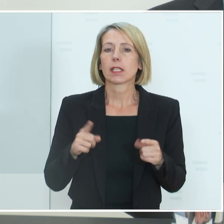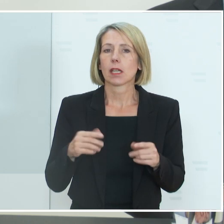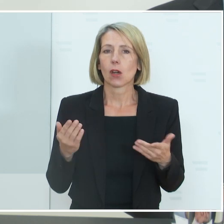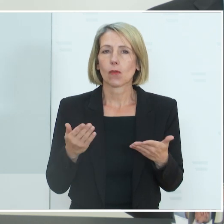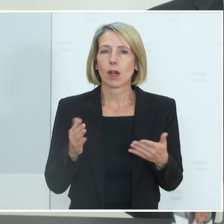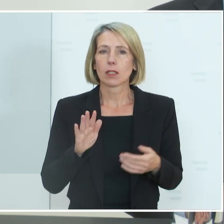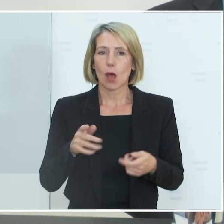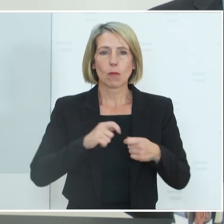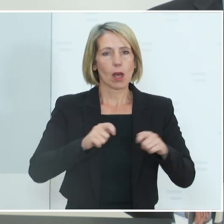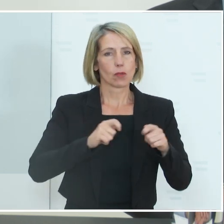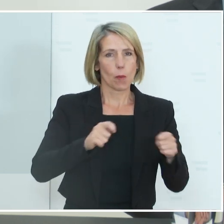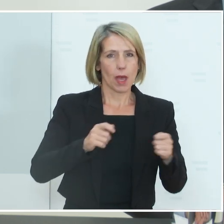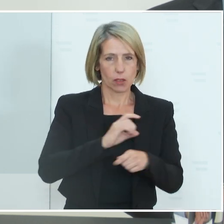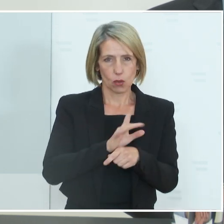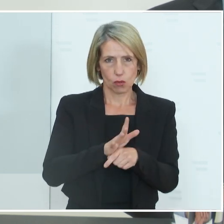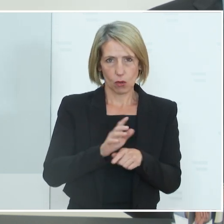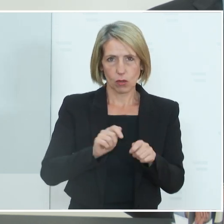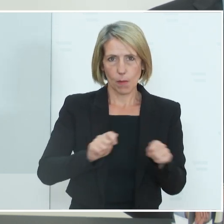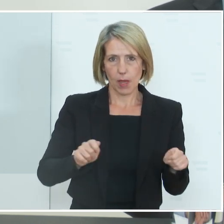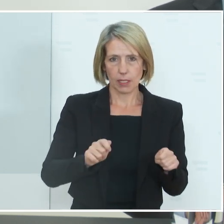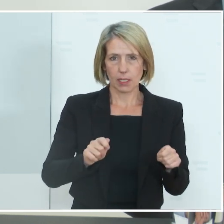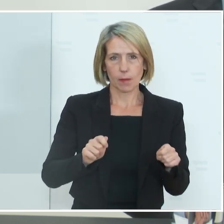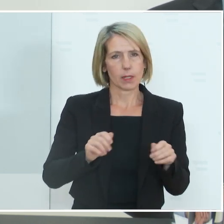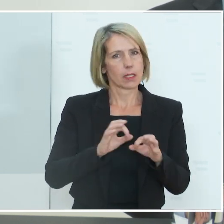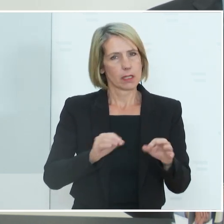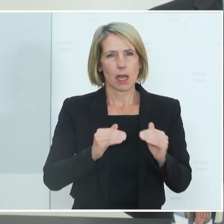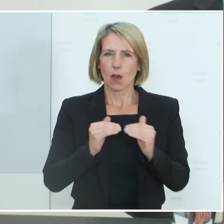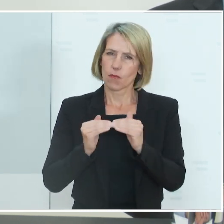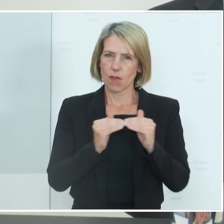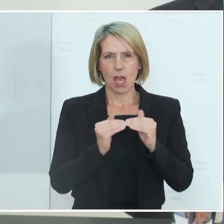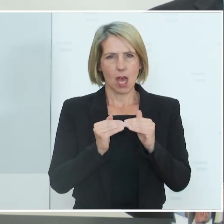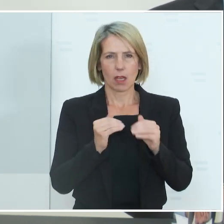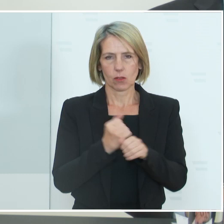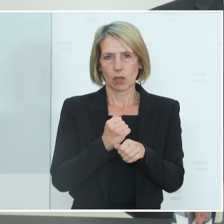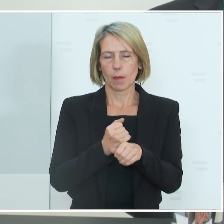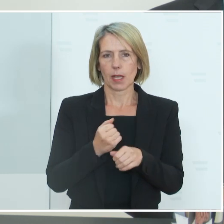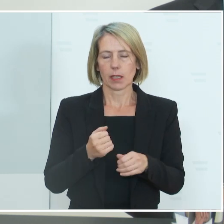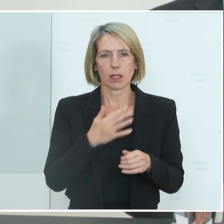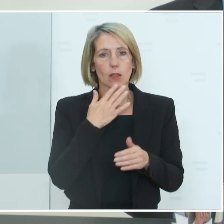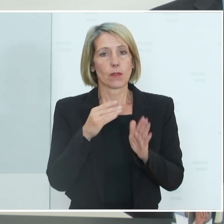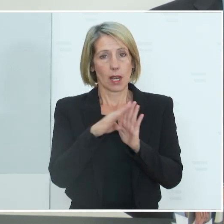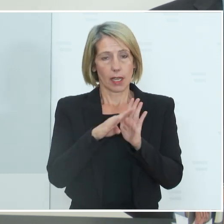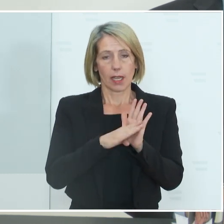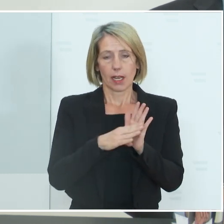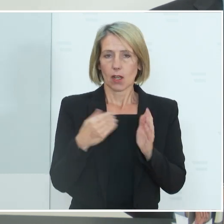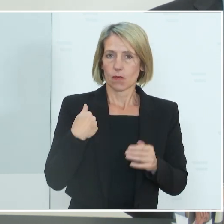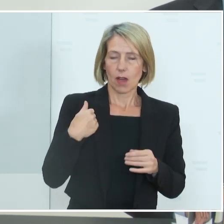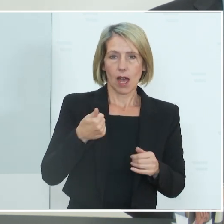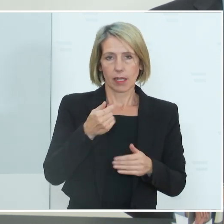Ausarbeitung von Coronamaßnahmen auf größtmögliche Fairness zu achten. Viele Regeln, die ich oder die in den letzten eineinhalb Jahren